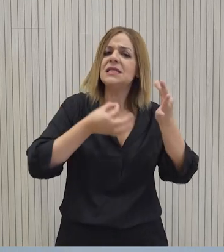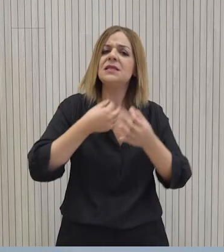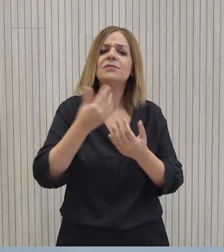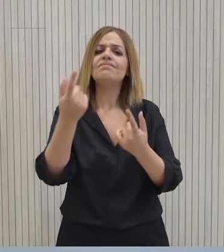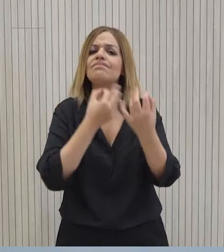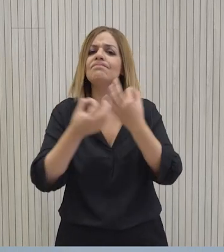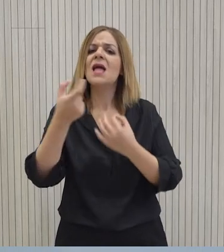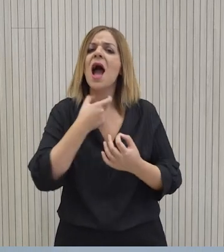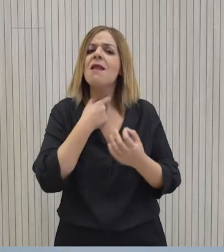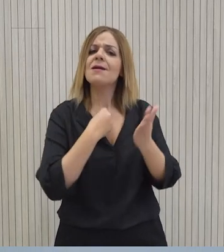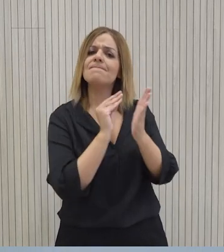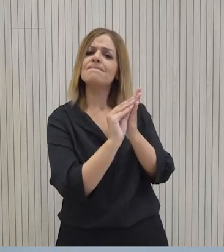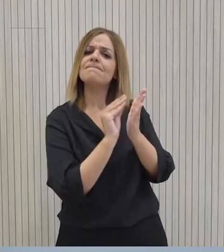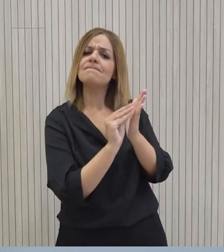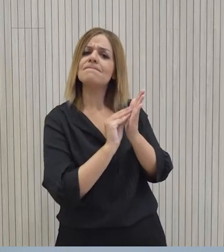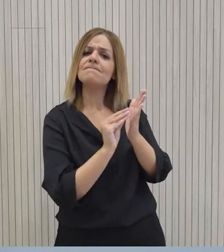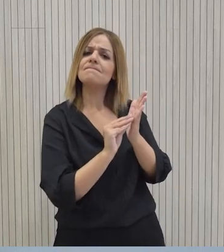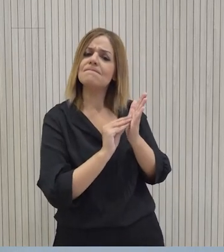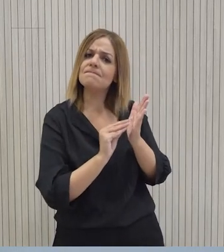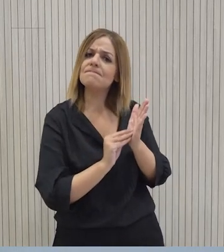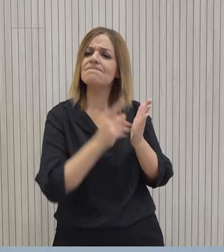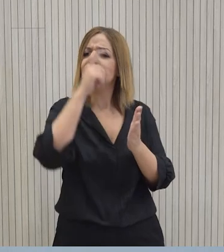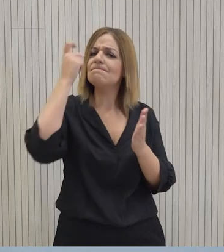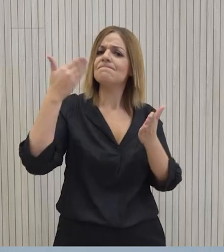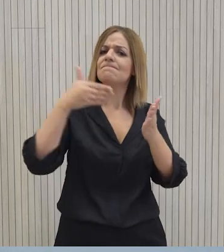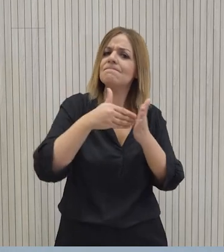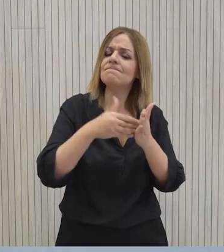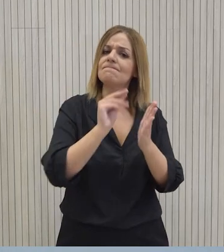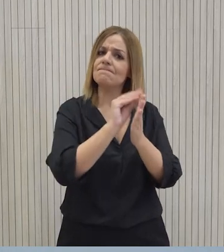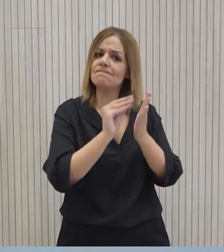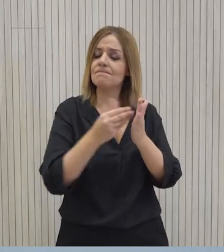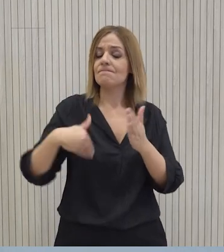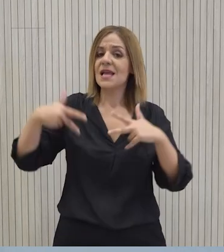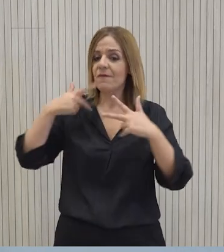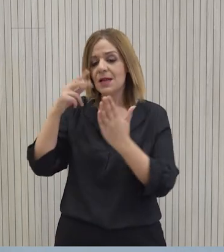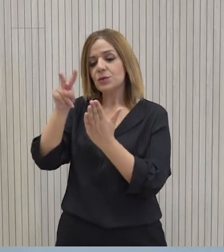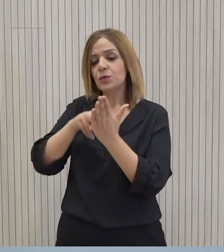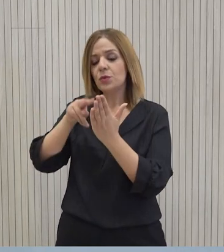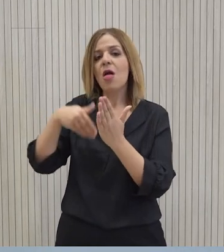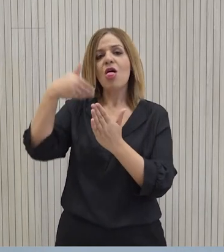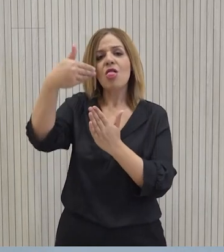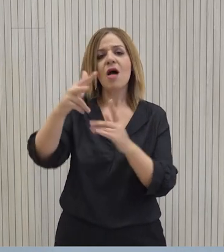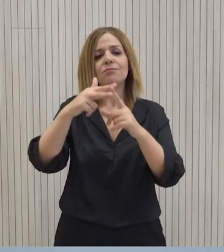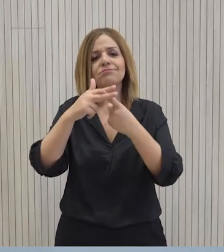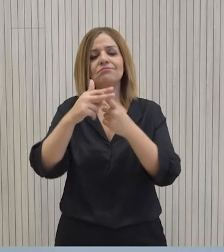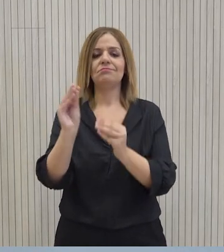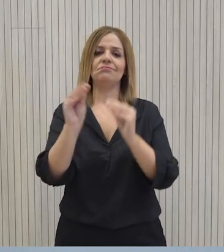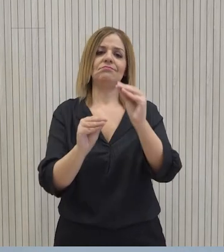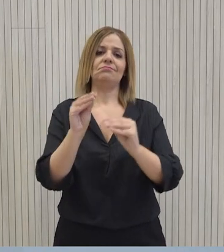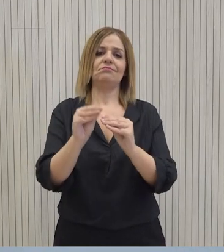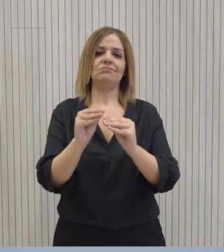αραιτέρω αναγκών και προκλήσεων που αντιμετωπίζουν οι επενδυτές τις οποίες η κυβέρνηση θα λάβει υπόψη στο μελλοντικό σχεδιασμό πολιτικών.